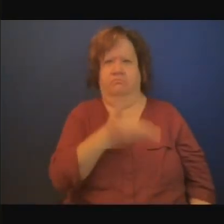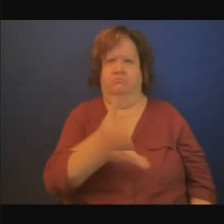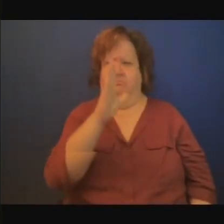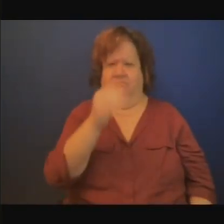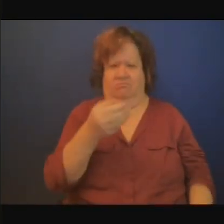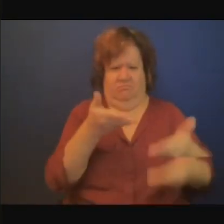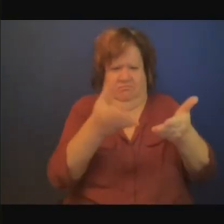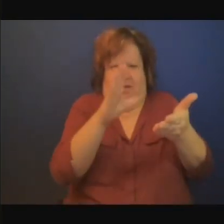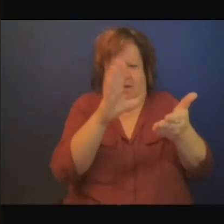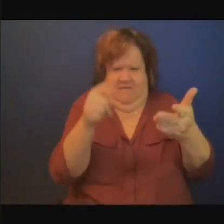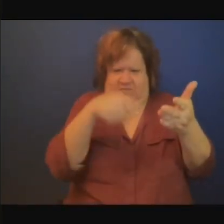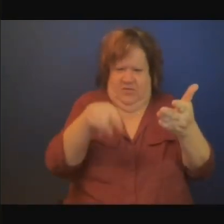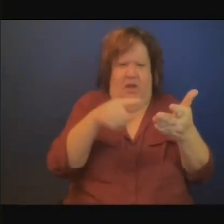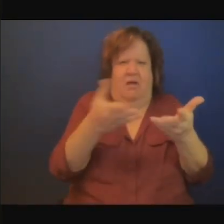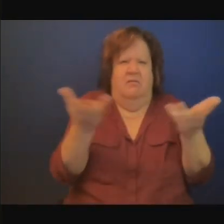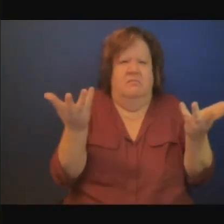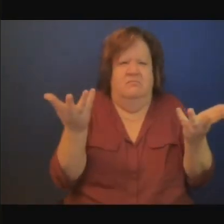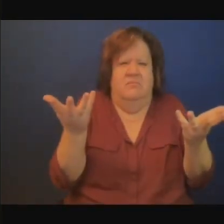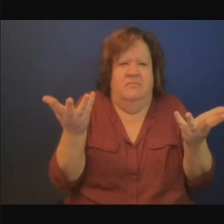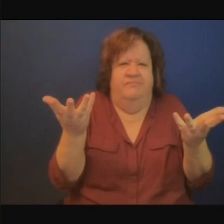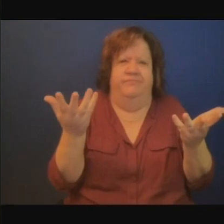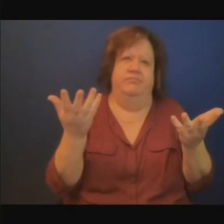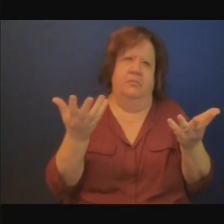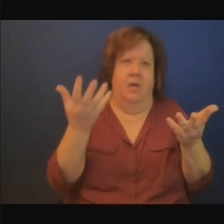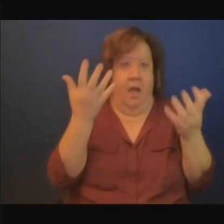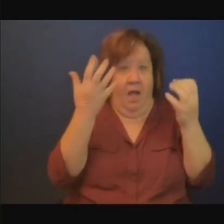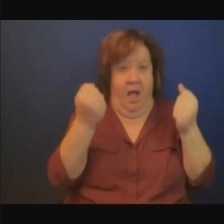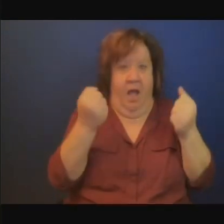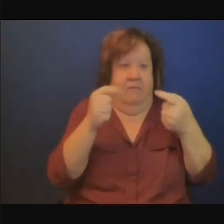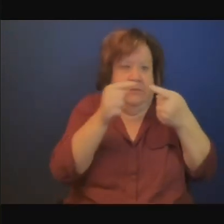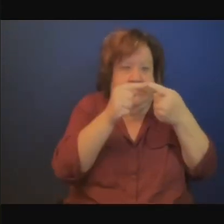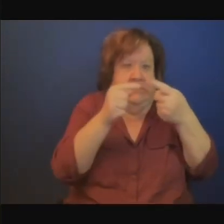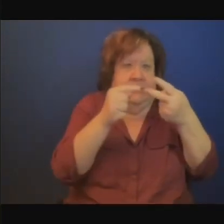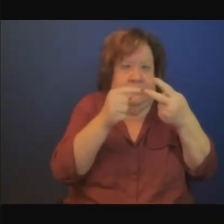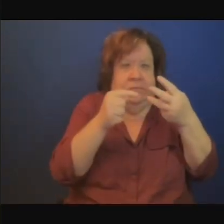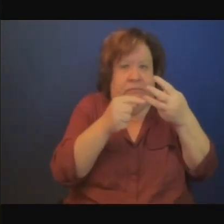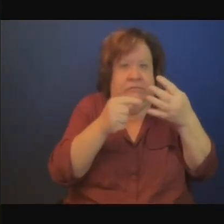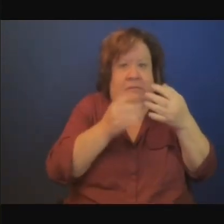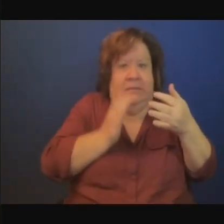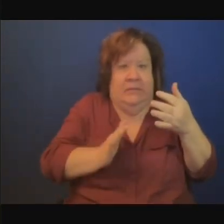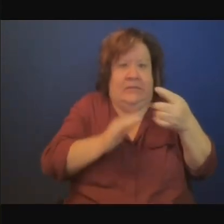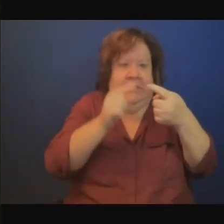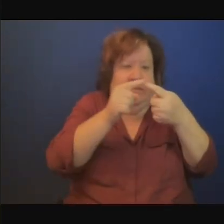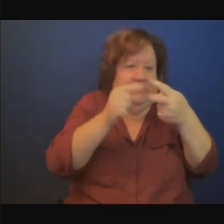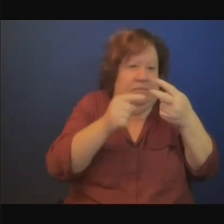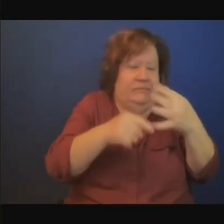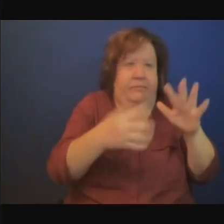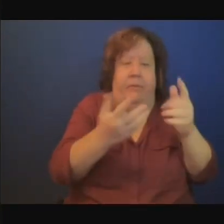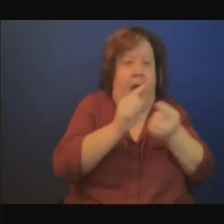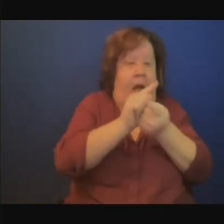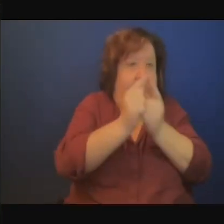qui a été dit. On a parlé d'adaptation, d'atténuation, de financement climatique,